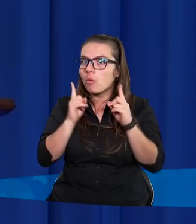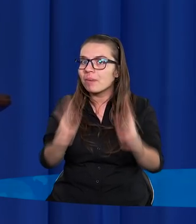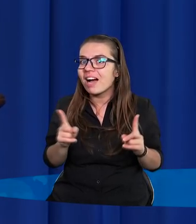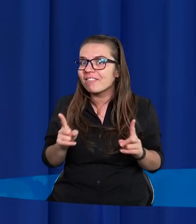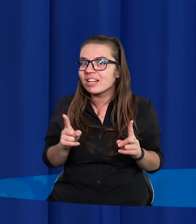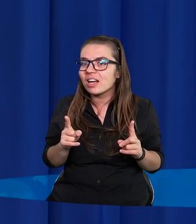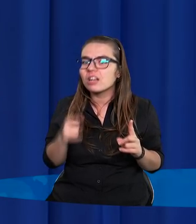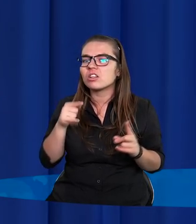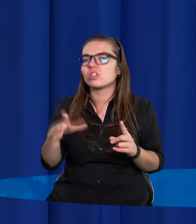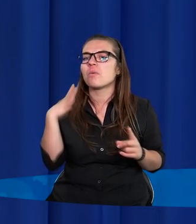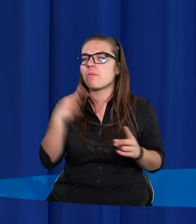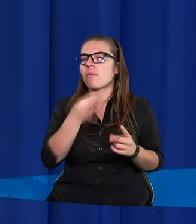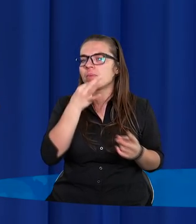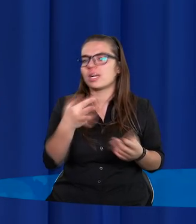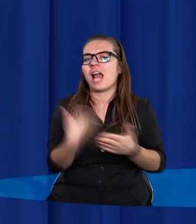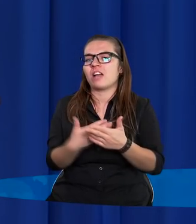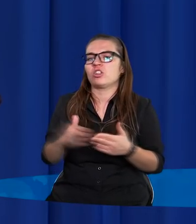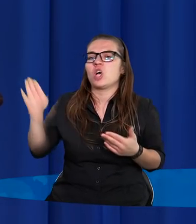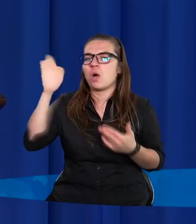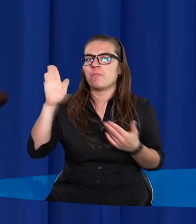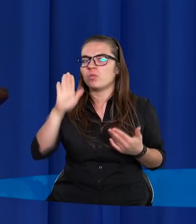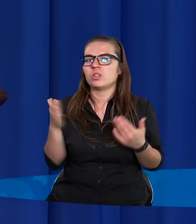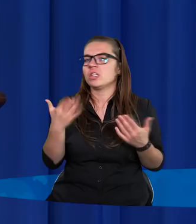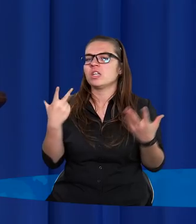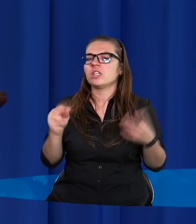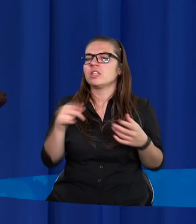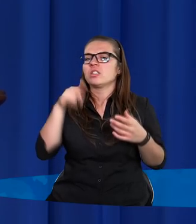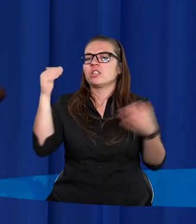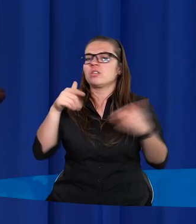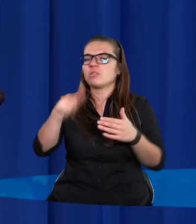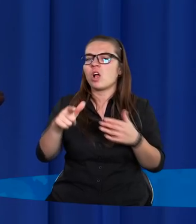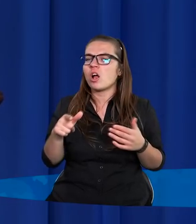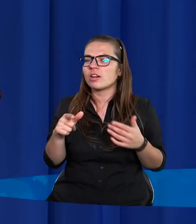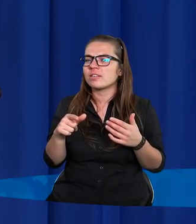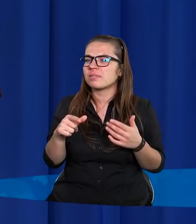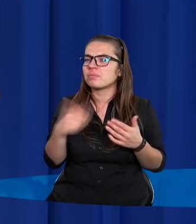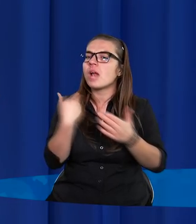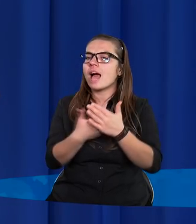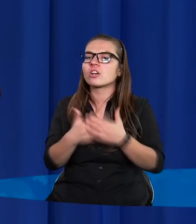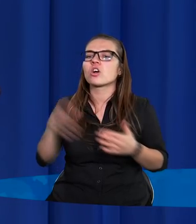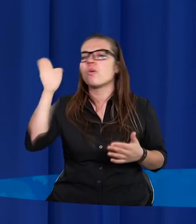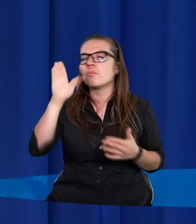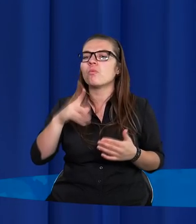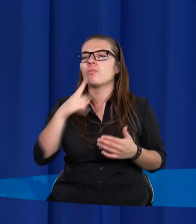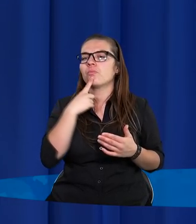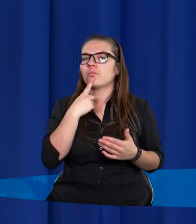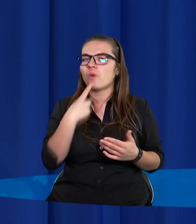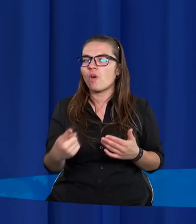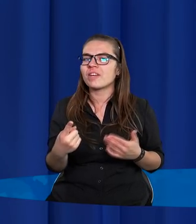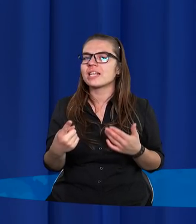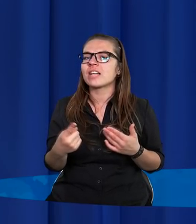to powstaje pytanie, dlaczego Pan Bóg nie ostrzegł o tym ludzi? Dlaczego Pan Bóg powiedział